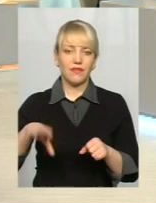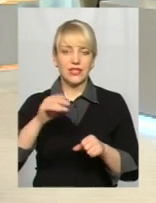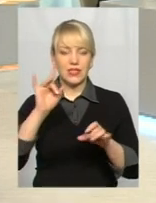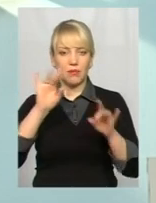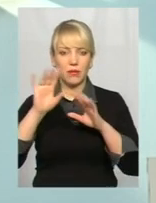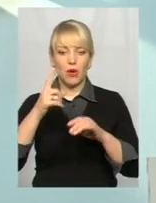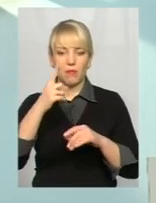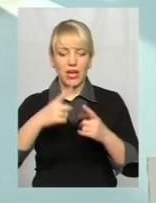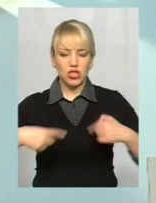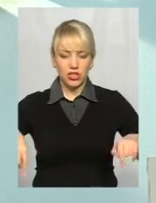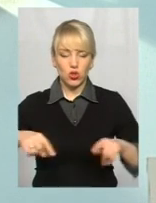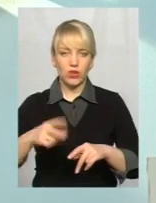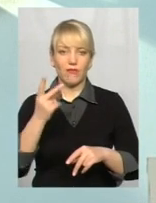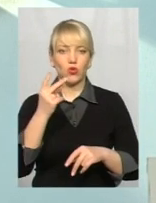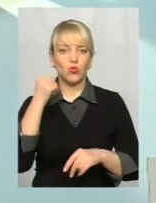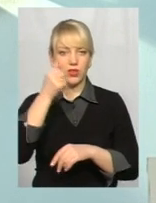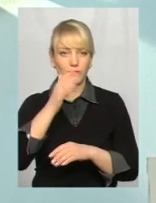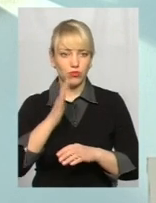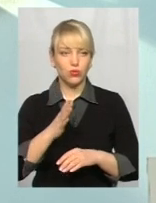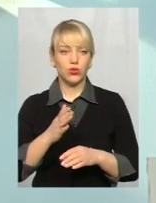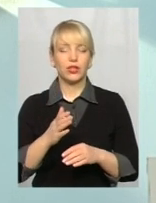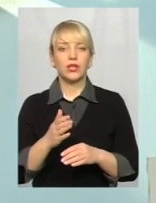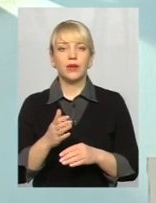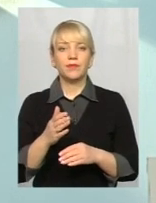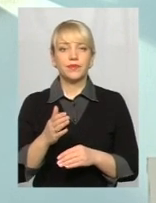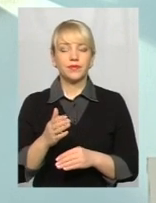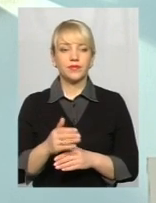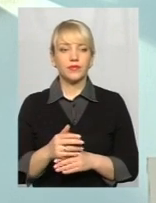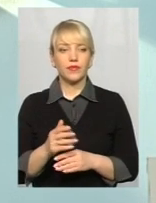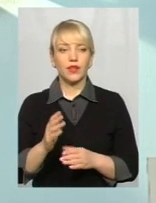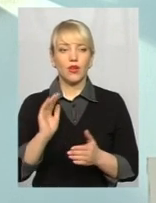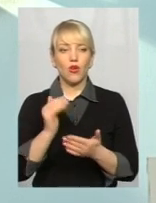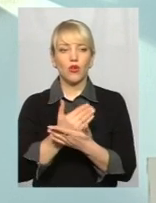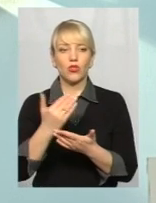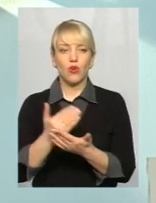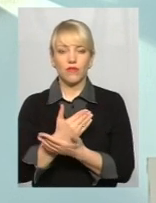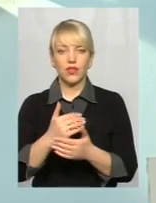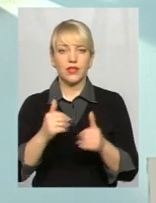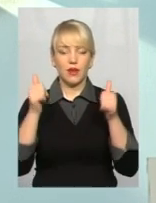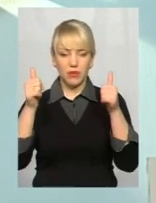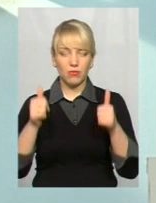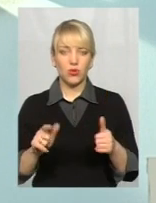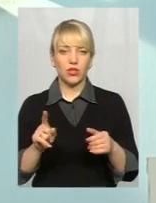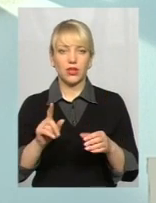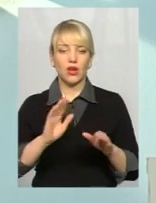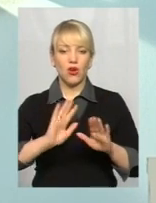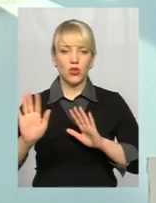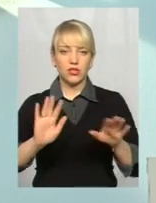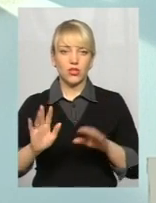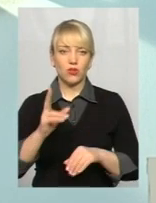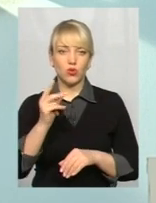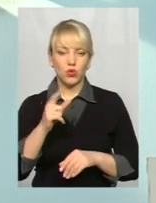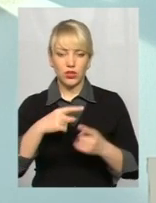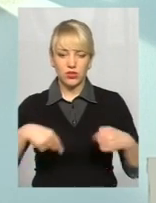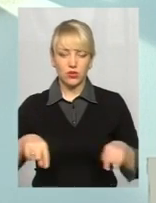відповідно в другий рік буде відбуватись оновлення бікбордів, які будуть розташовані в другій зоні, і в